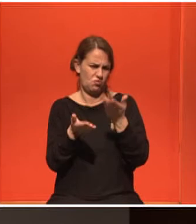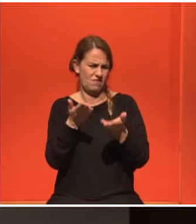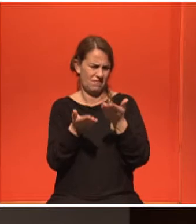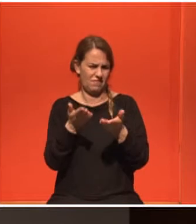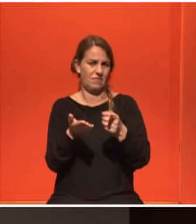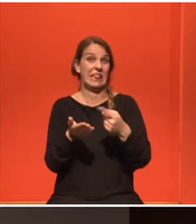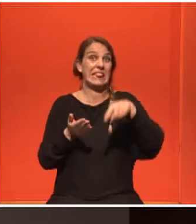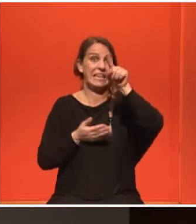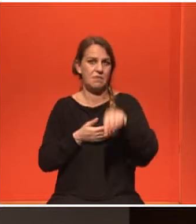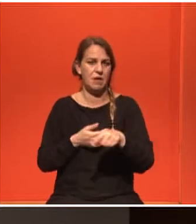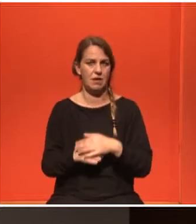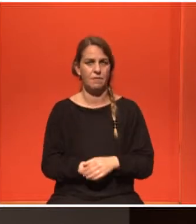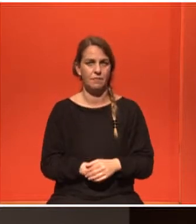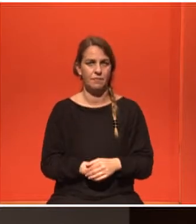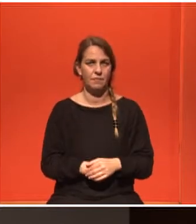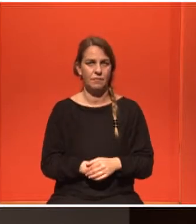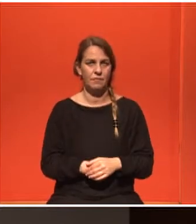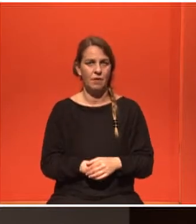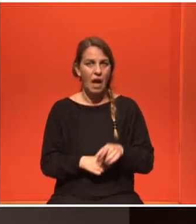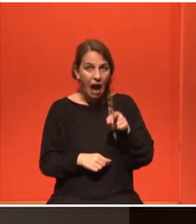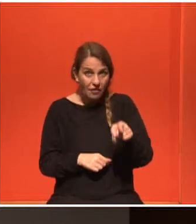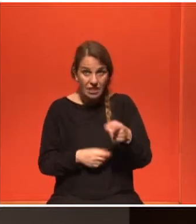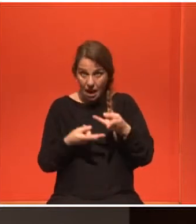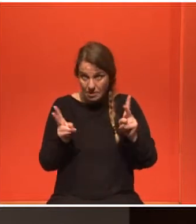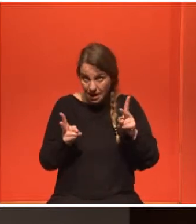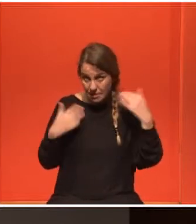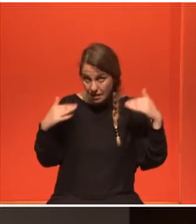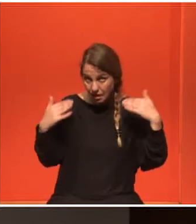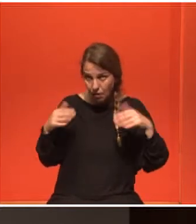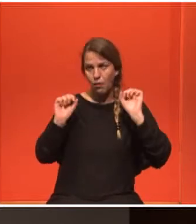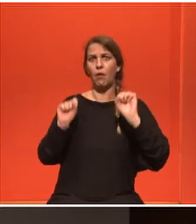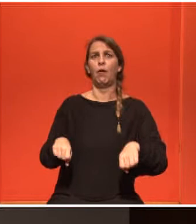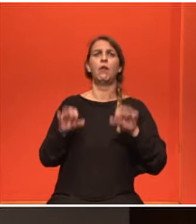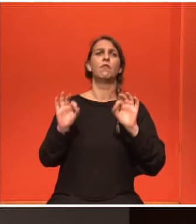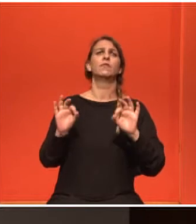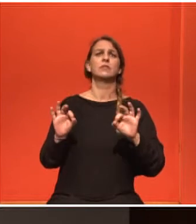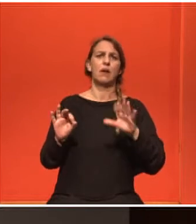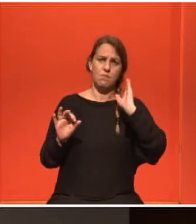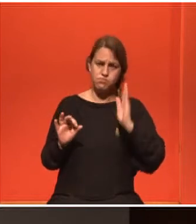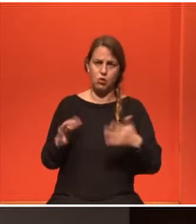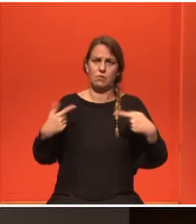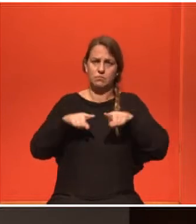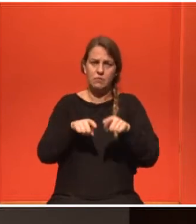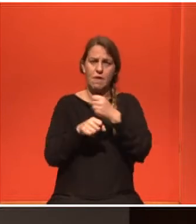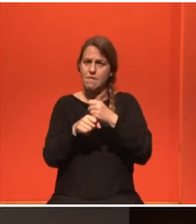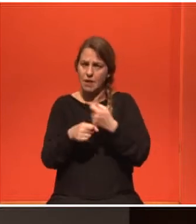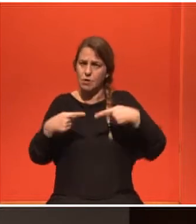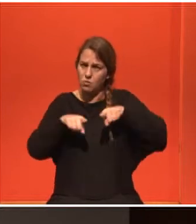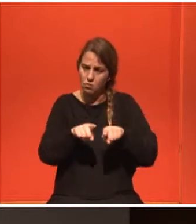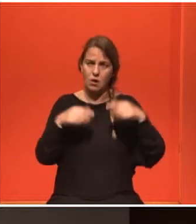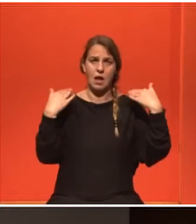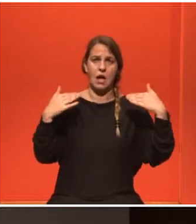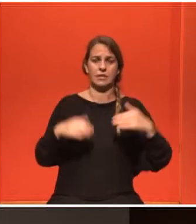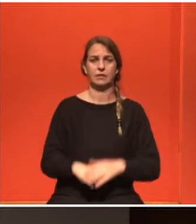Και βέβαια δεν έχουν καμία αντένδειξη να κάνουν άσκηση. Όχι, καμία. Δεν υπάρχει καμία αντένδειξη να κάνουν άσκηση. Ο κακίνος του εδωμητρίου θα